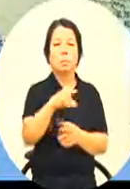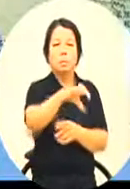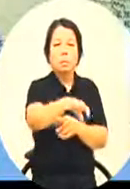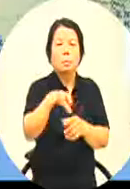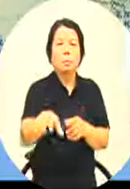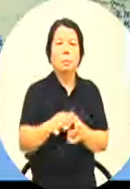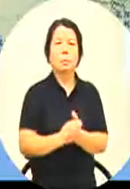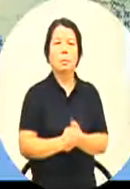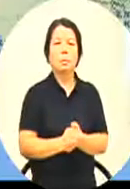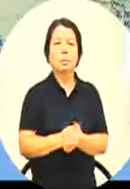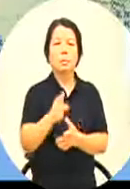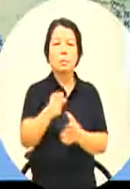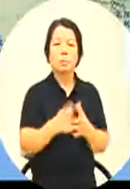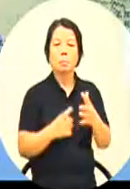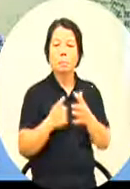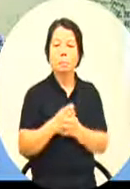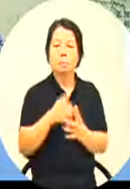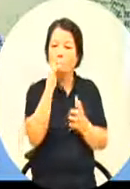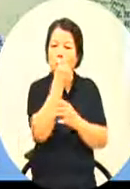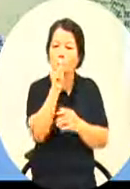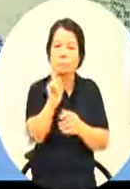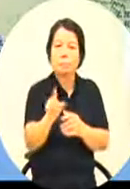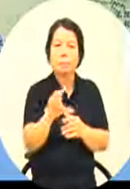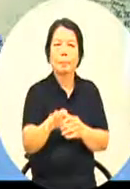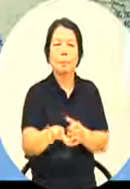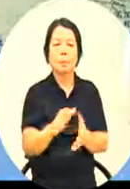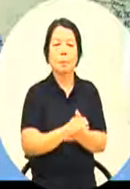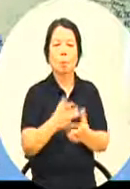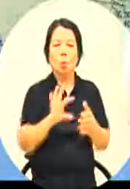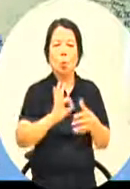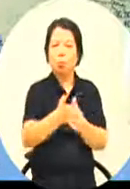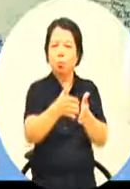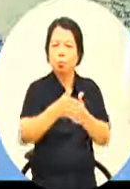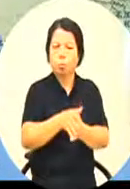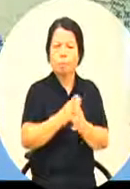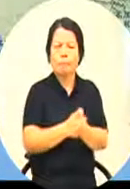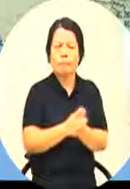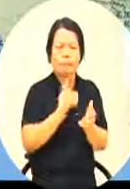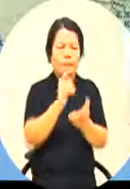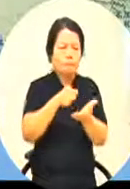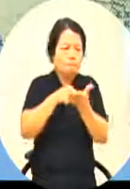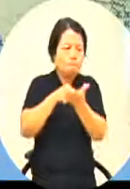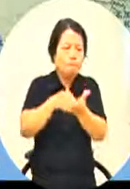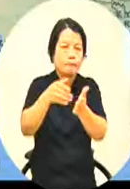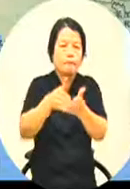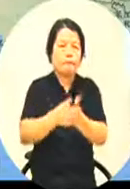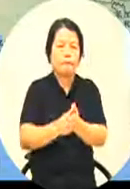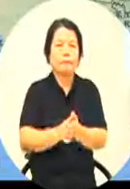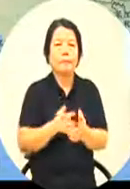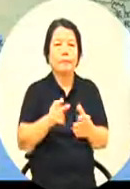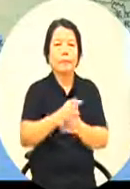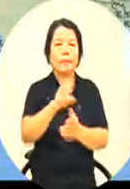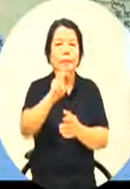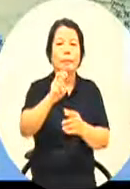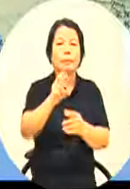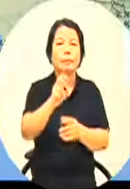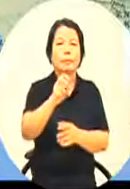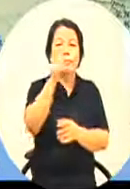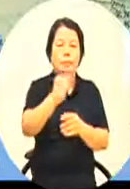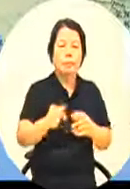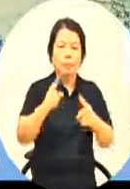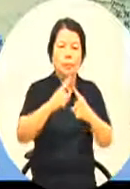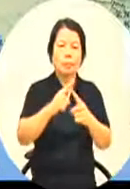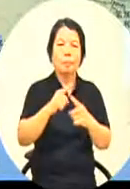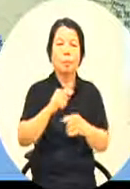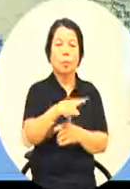域有什么优势值得我们这样趋之若鹜这些区域光是这20亿的人口我